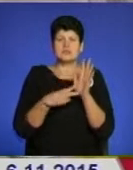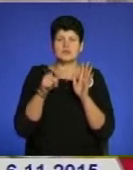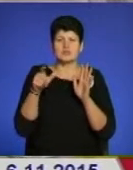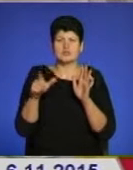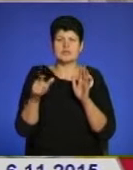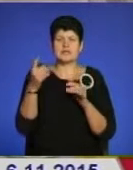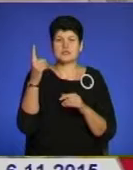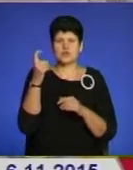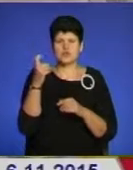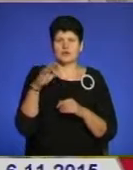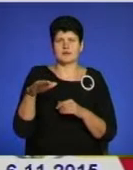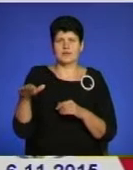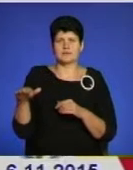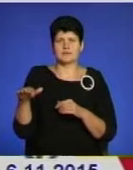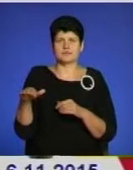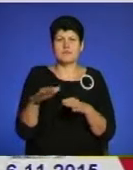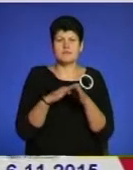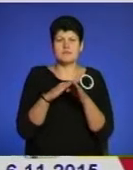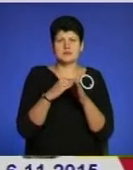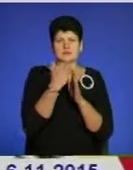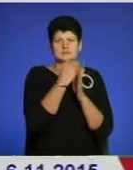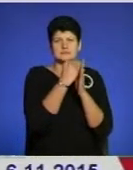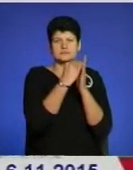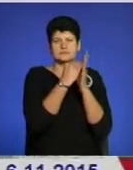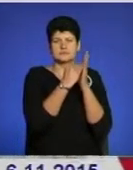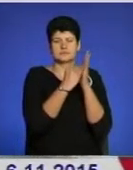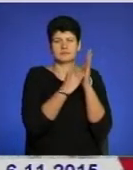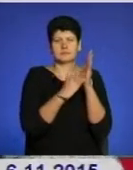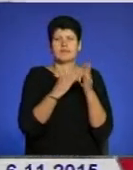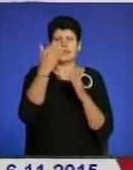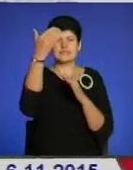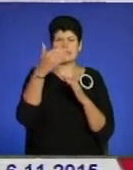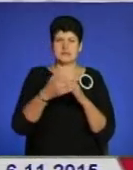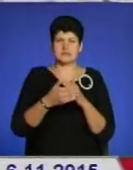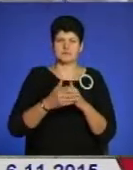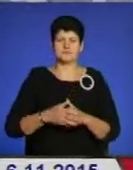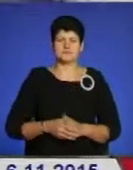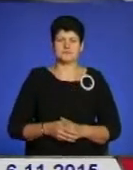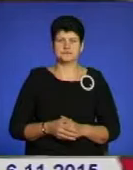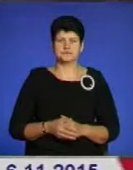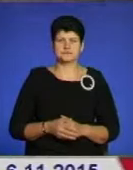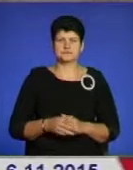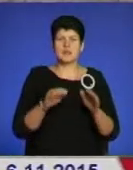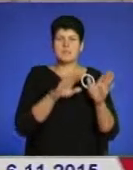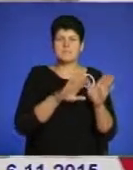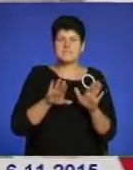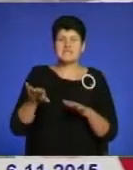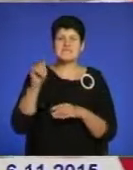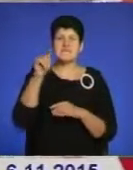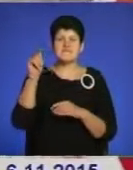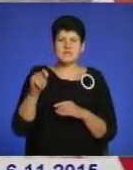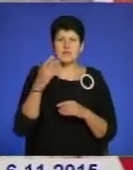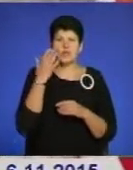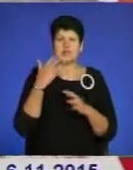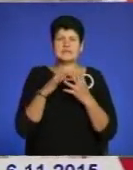них майже сотня – діти. Їх прізвища викарбовані на стіні меморіального комплексу. Після війни, коли село